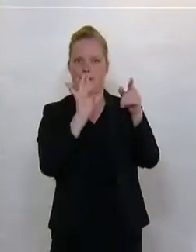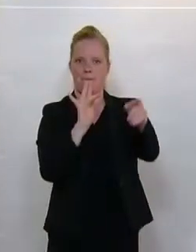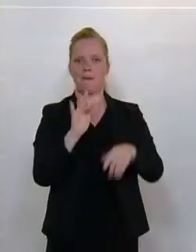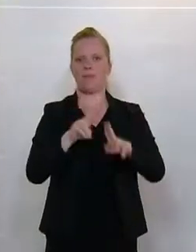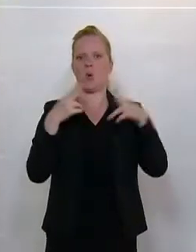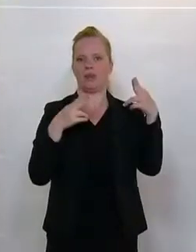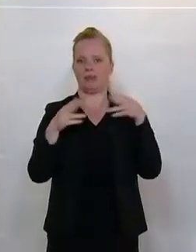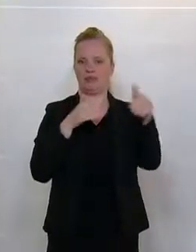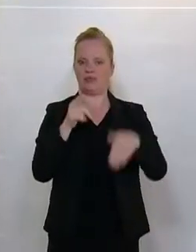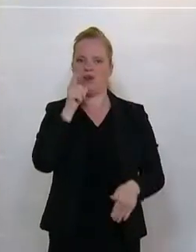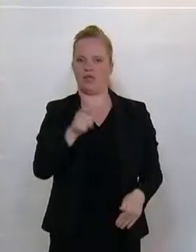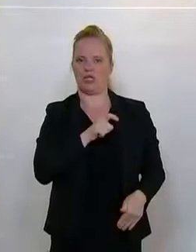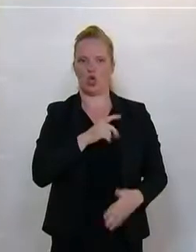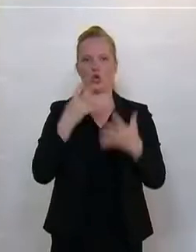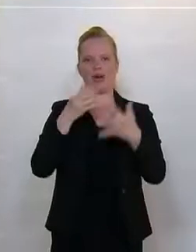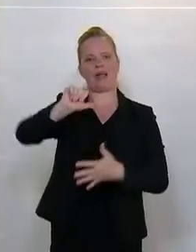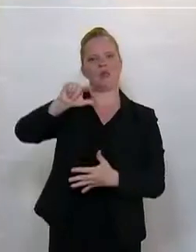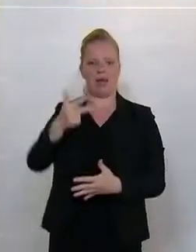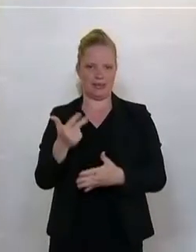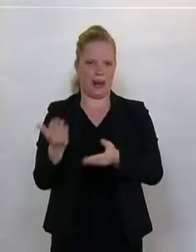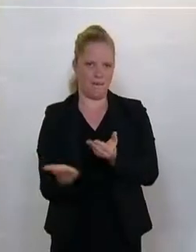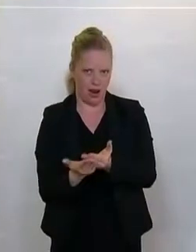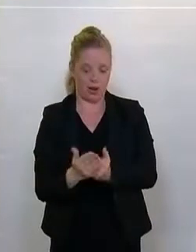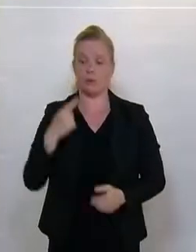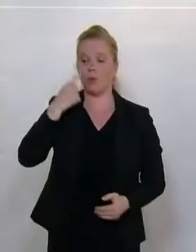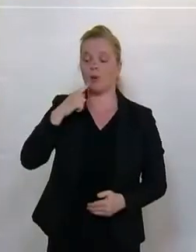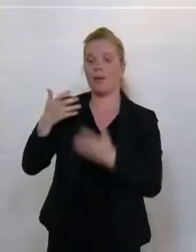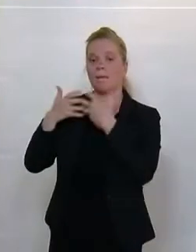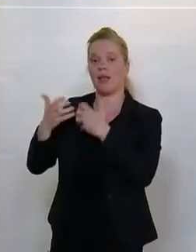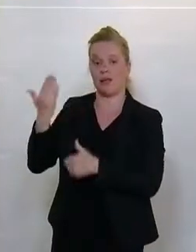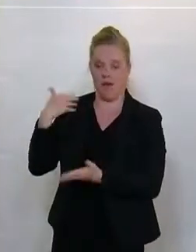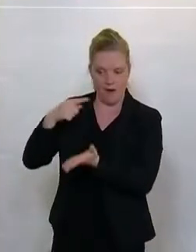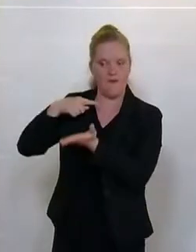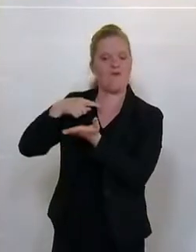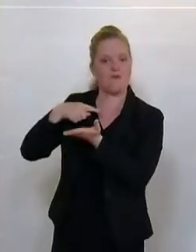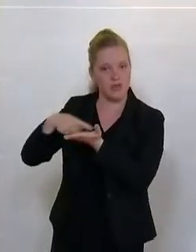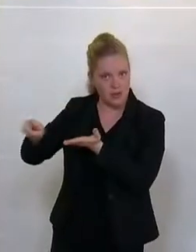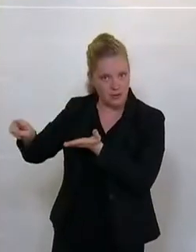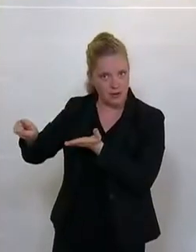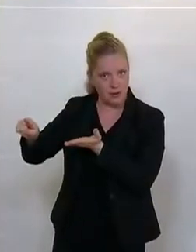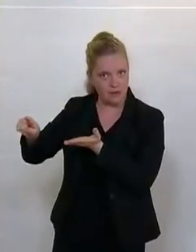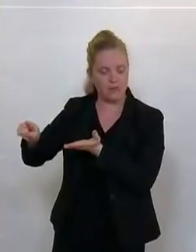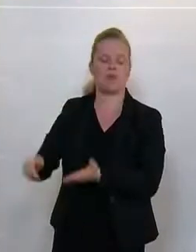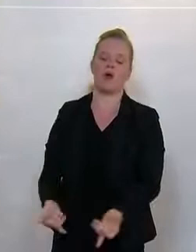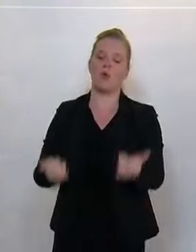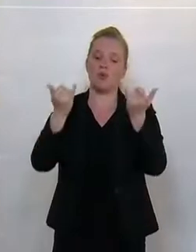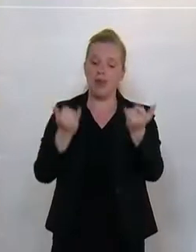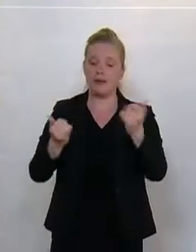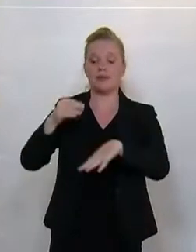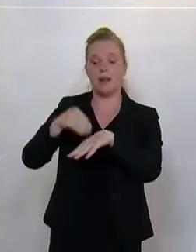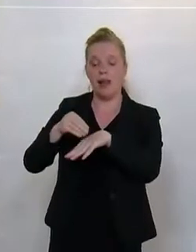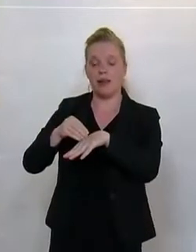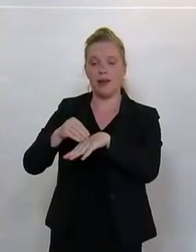diesbezüglichen Antrag haben sie im Mai eingebracht. Im Verfassungsausschuss wurde dieser debattiert. Ihrer Meinung nach hat Blümel die Verfassung schuldhaft